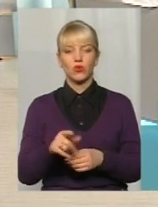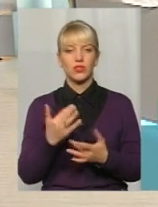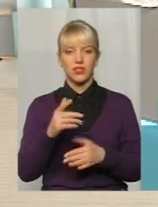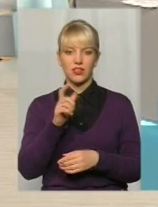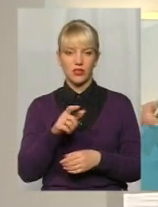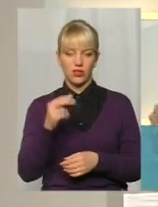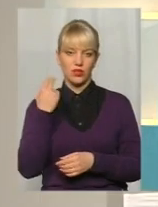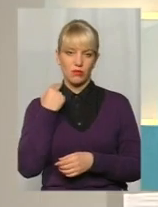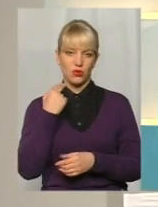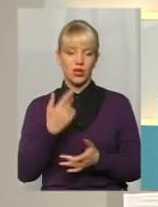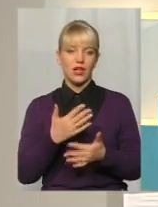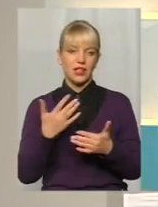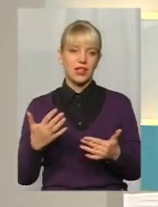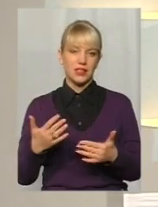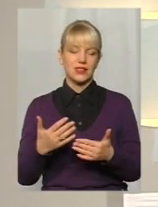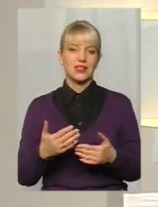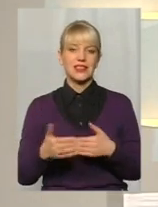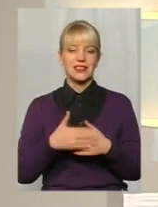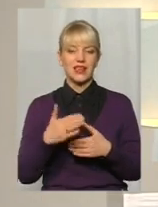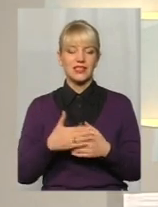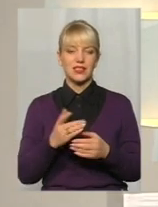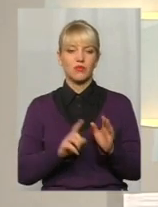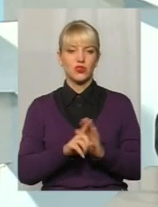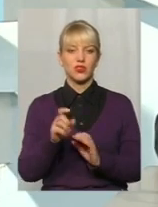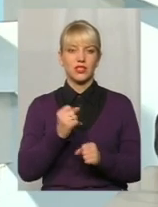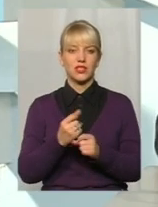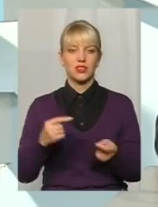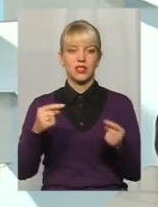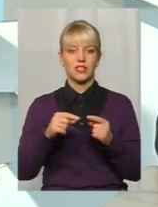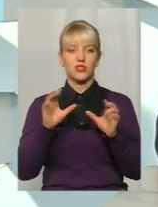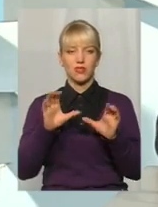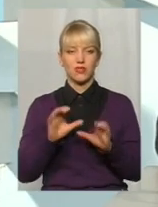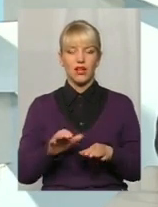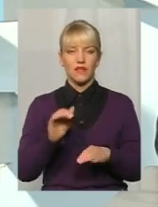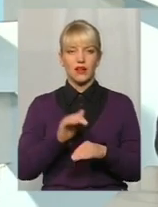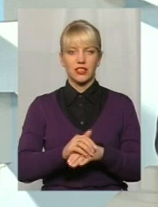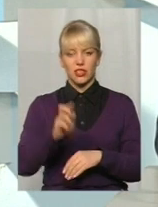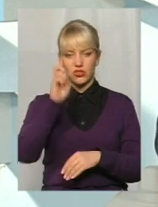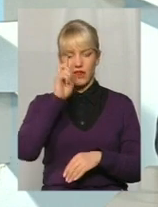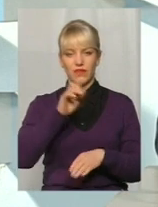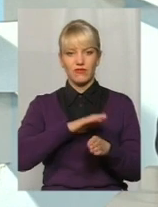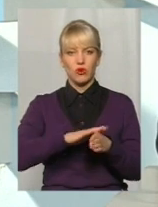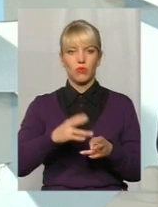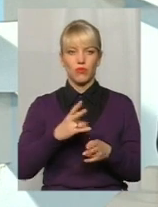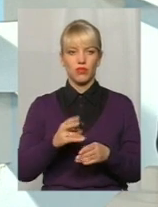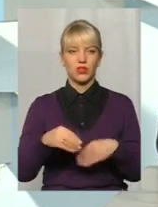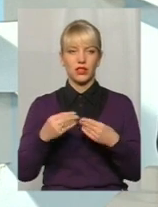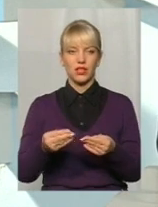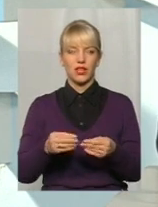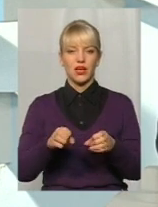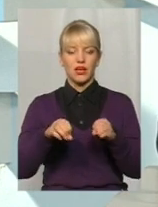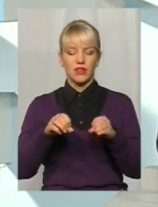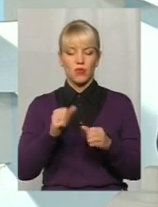різні санкції починають діяти? Згідно закону, фактично, державний виконавець зобов'язаний винести по кожному